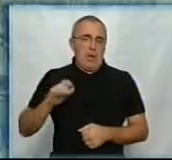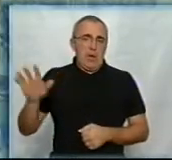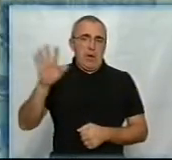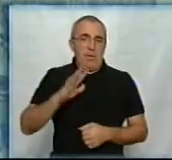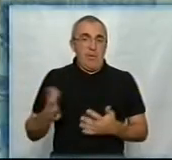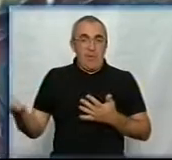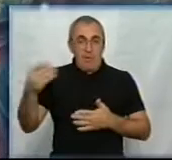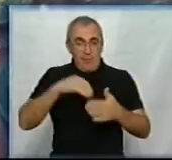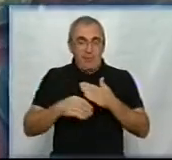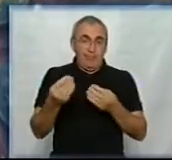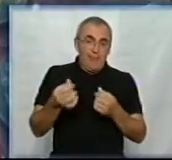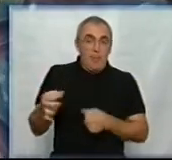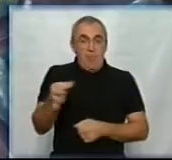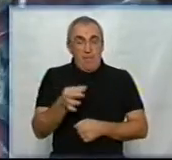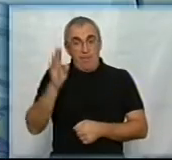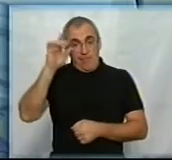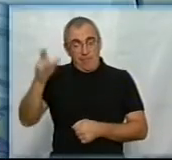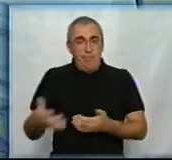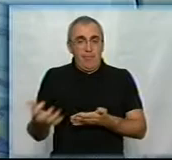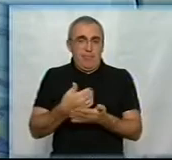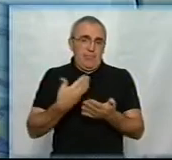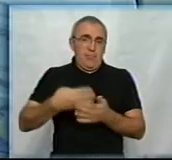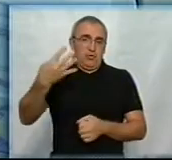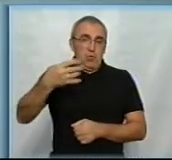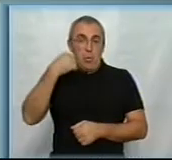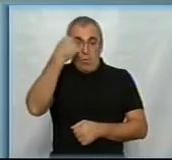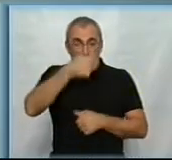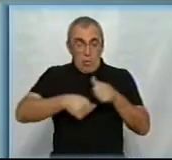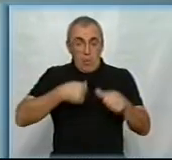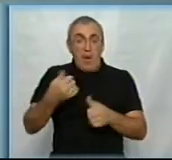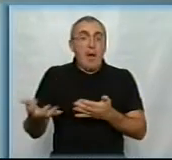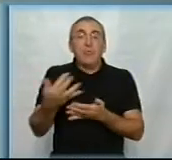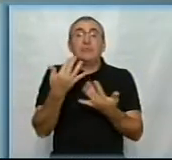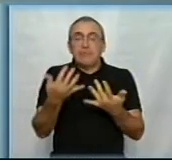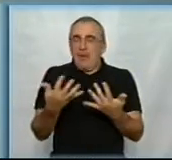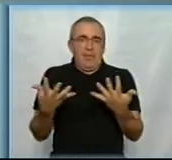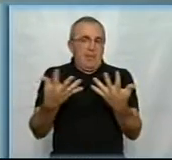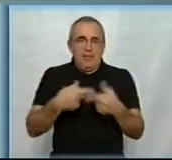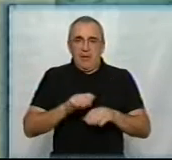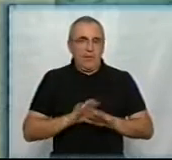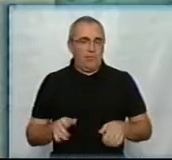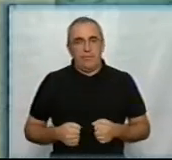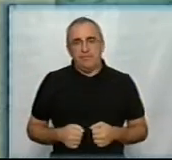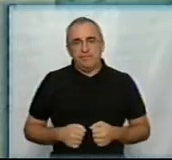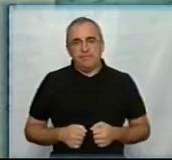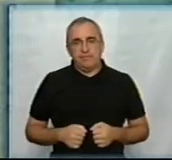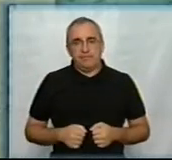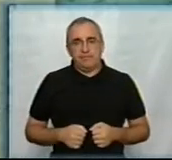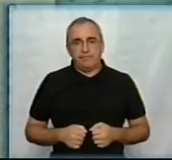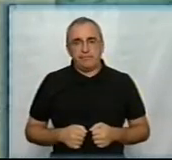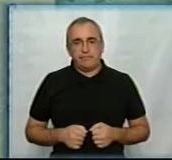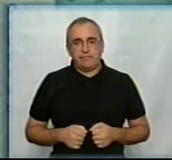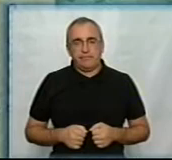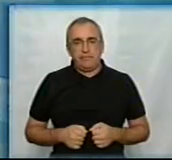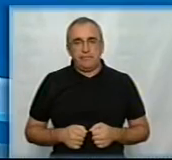Колекцію купюр і монет Михайло Бондар збирає понад 40 років. Скільки назбирав, каже, не рахував. Олена Жикалова, Володимир Волок. Новини на Суспільному.